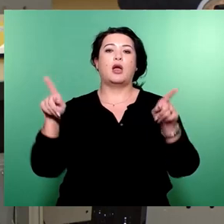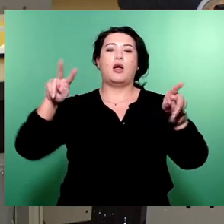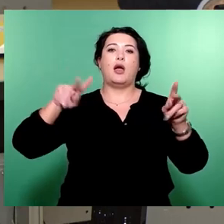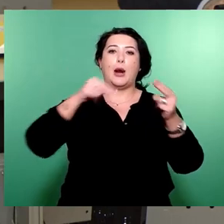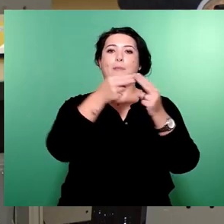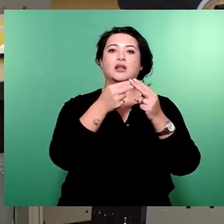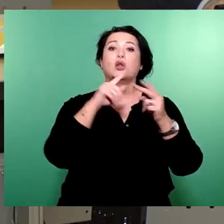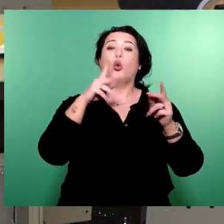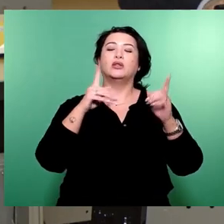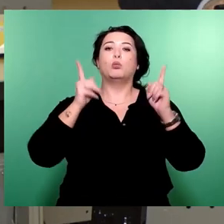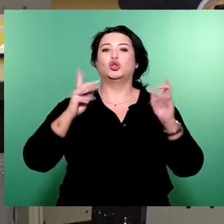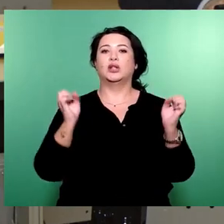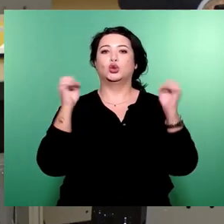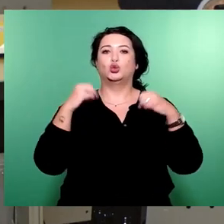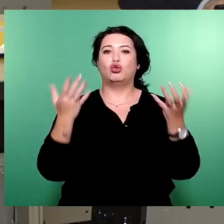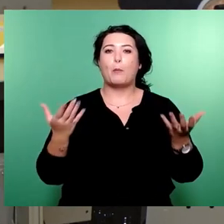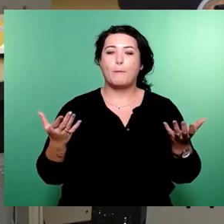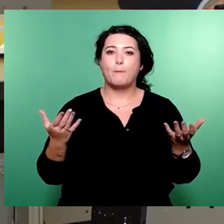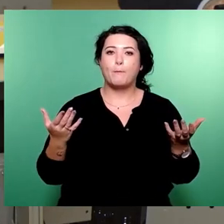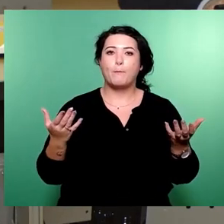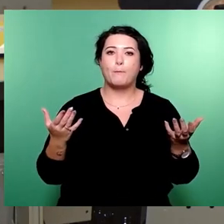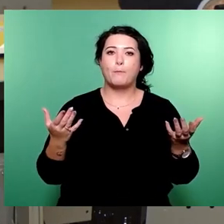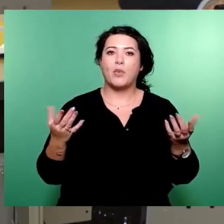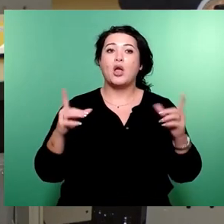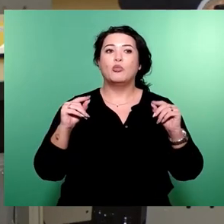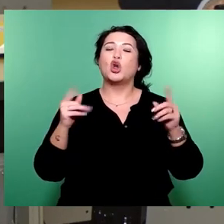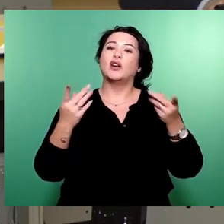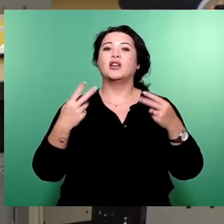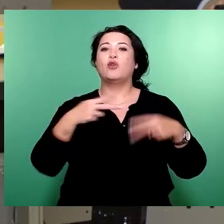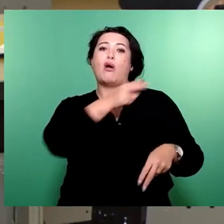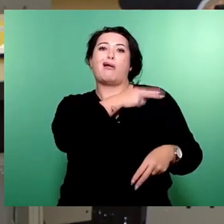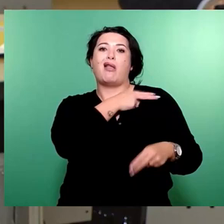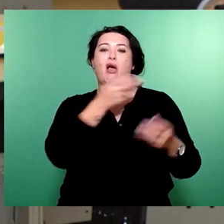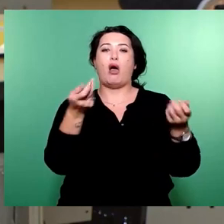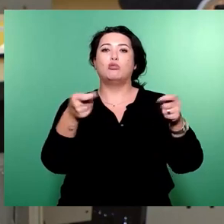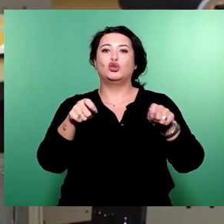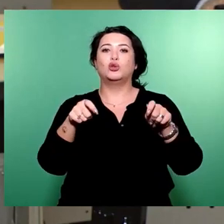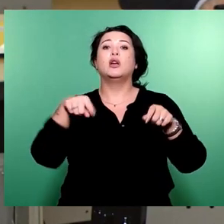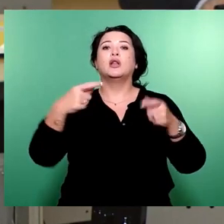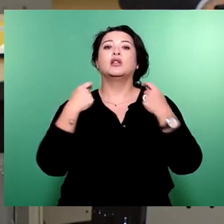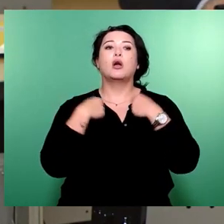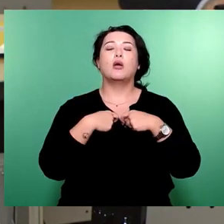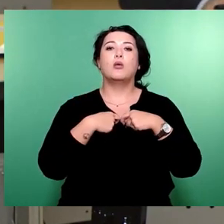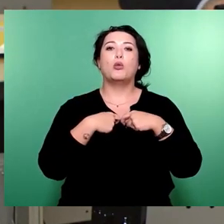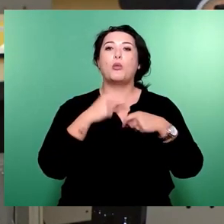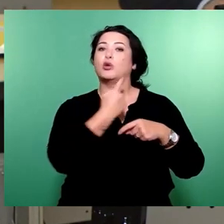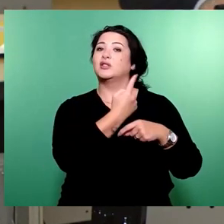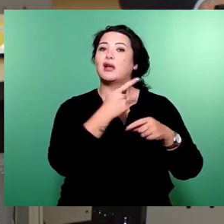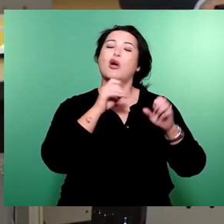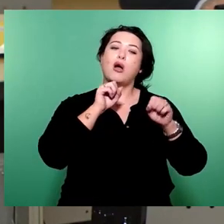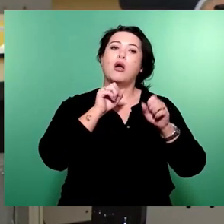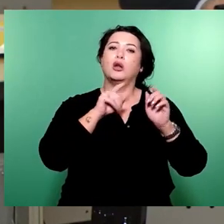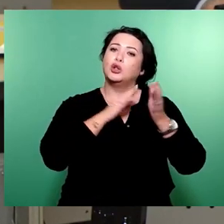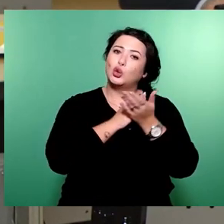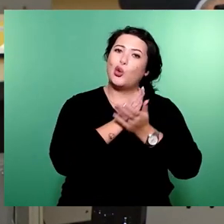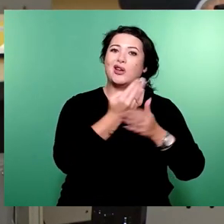Zwecksversammlung zuzustimmen. Das heißt, es wäre ein Generalbeschluss gewesen, mit dem der Oberbürgermeister aufgefordert war, ständig für Tariferhöhungen im